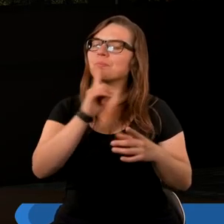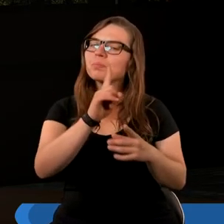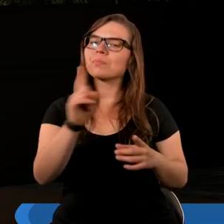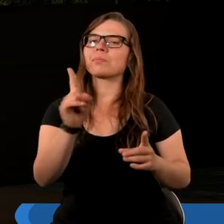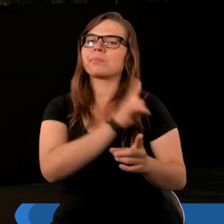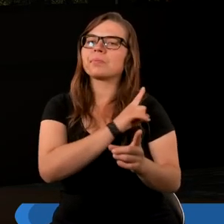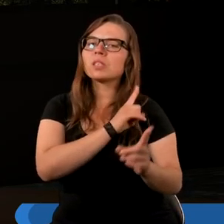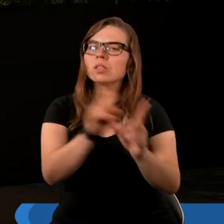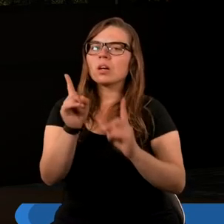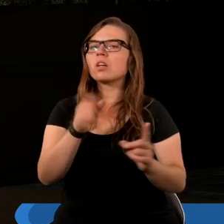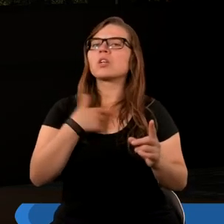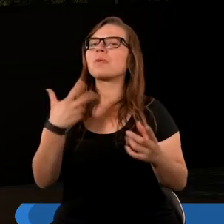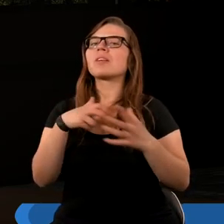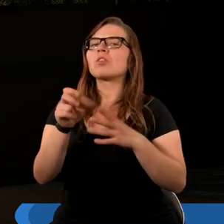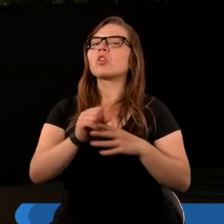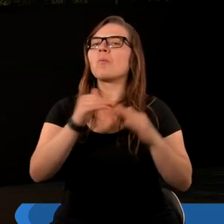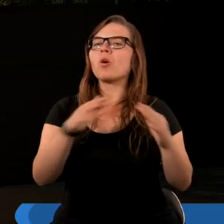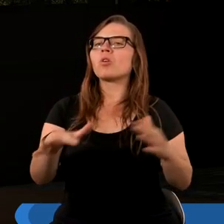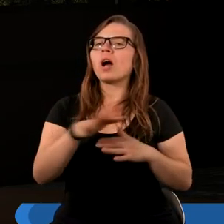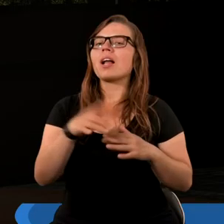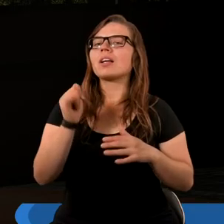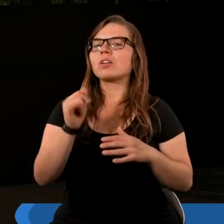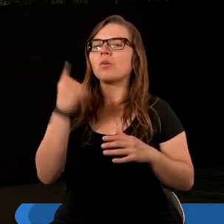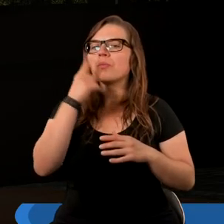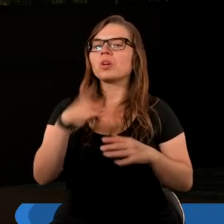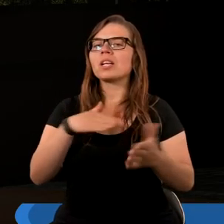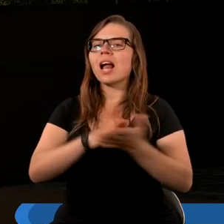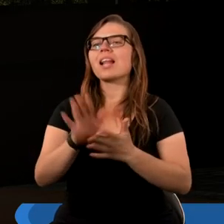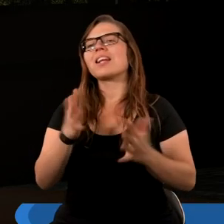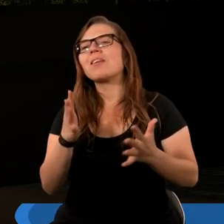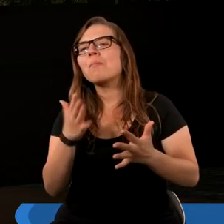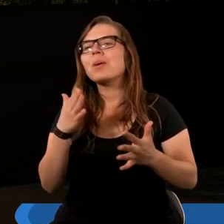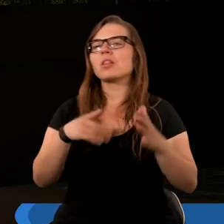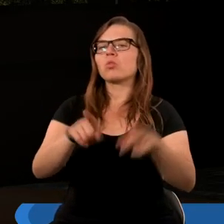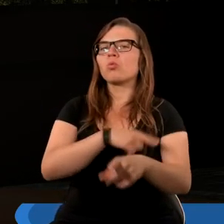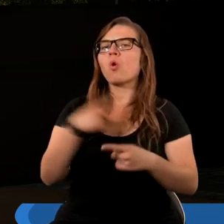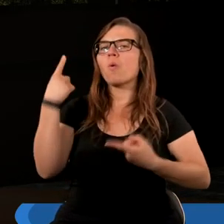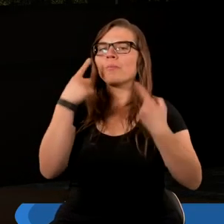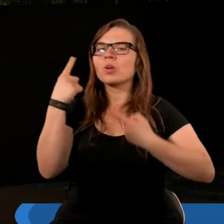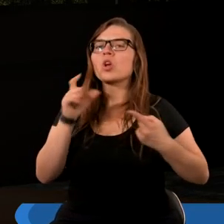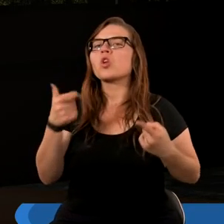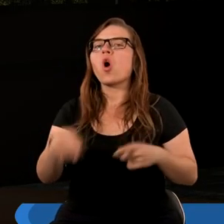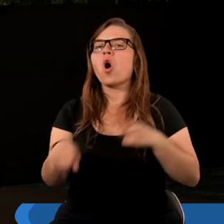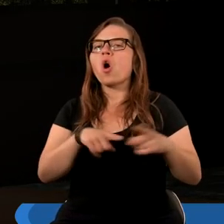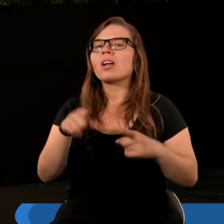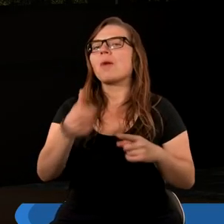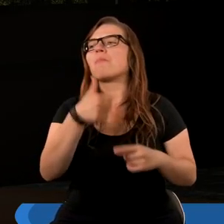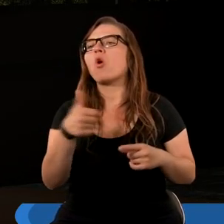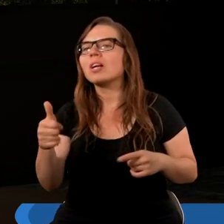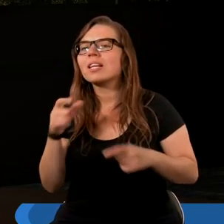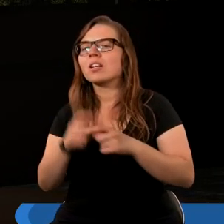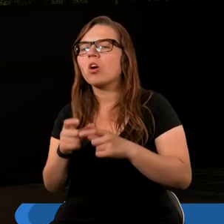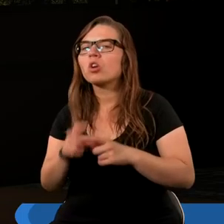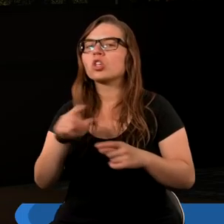żeby z kolei nie wchodzić do takiego poziomu szczegółowości, że my zaczynamy zbyt długo rozmyślać, co oznacza pojedyncze